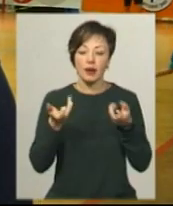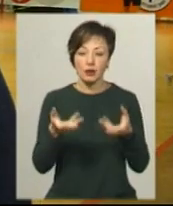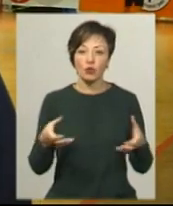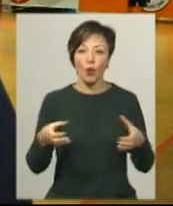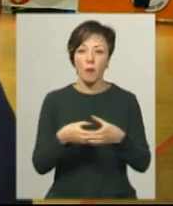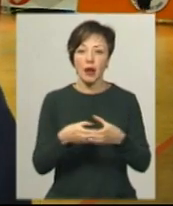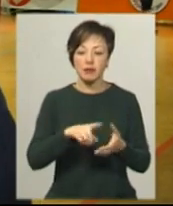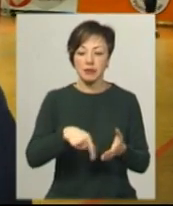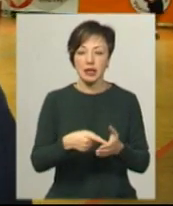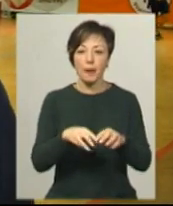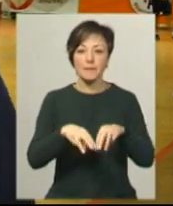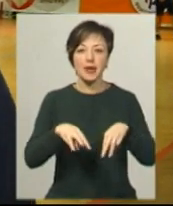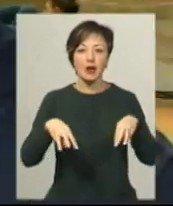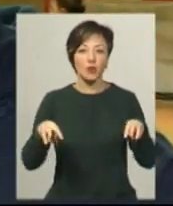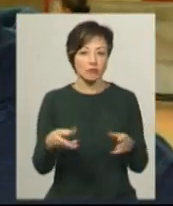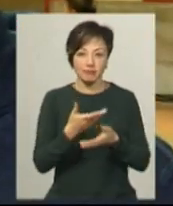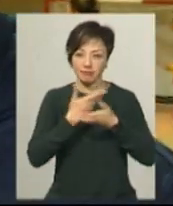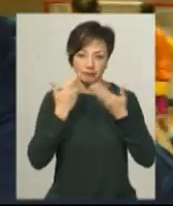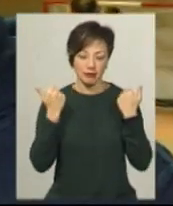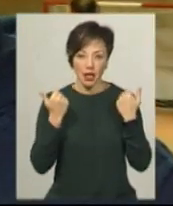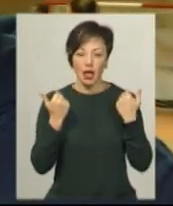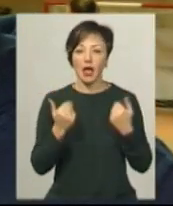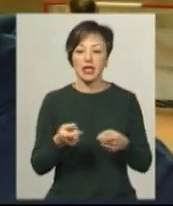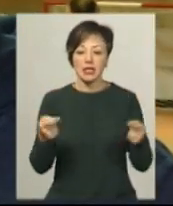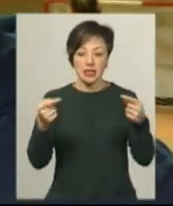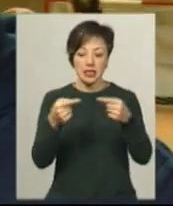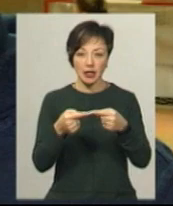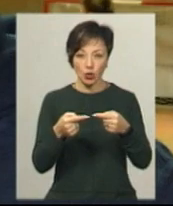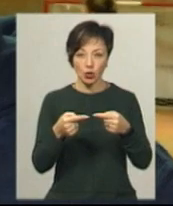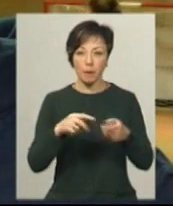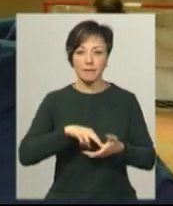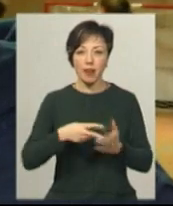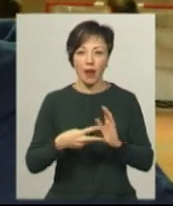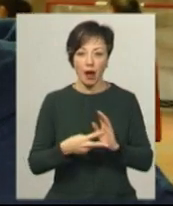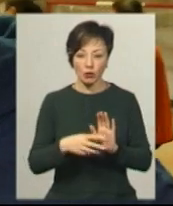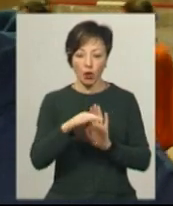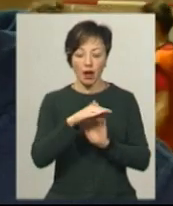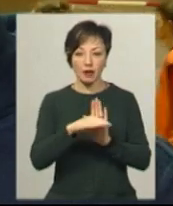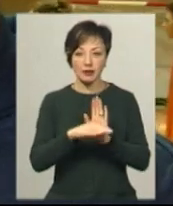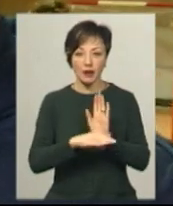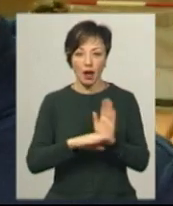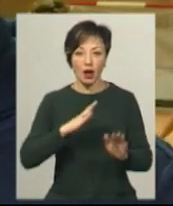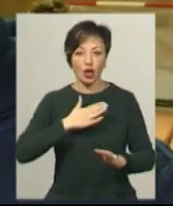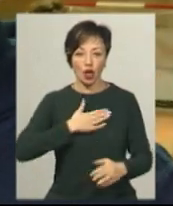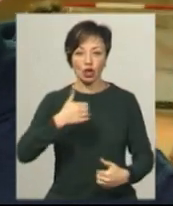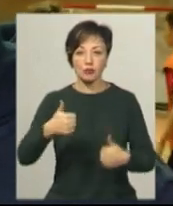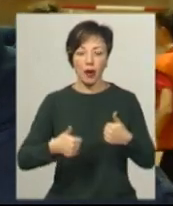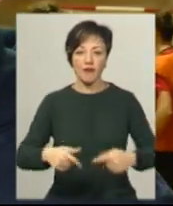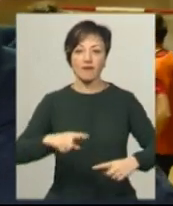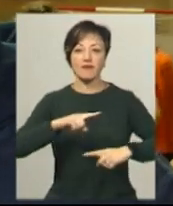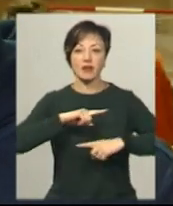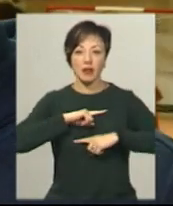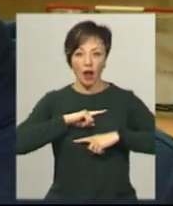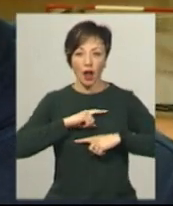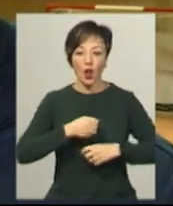в містах-мільйонниках відсутня. Згідно плану календаря наших змагань, фінал кубку